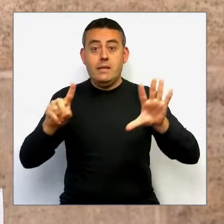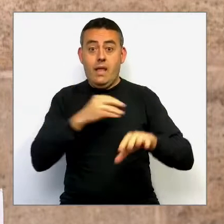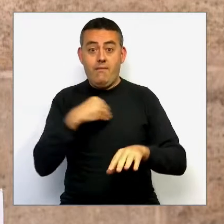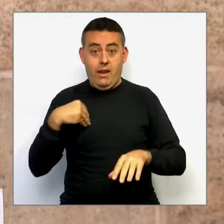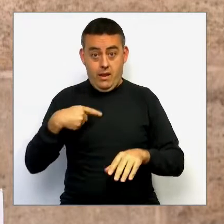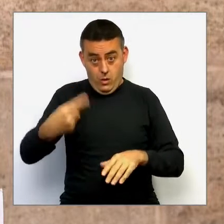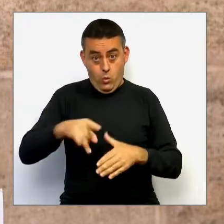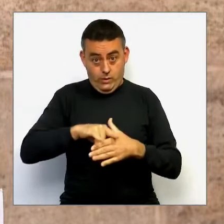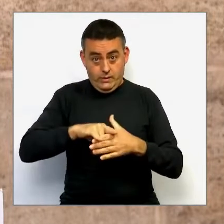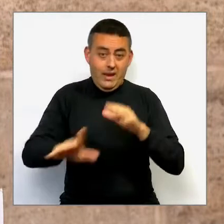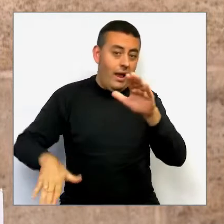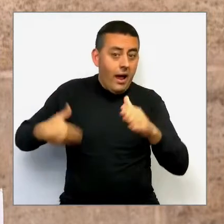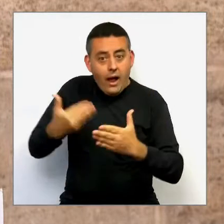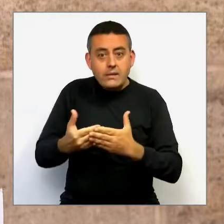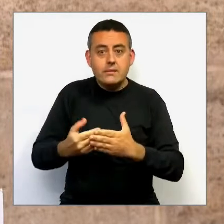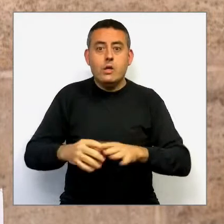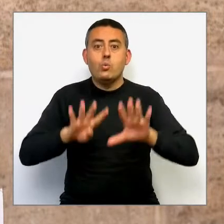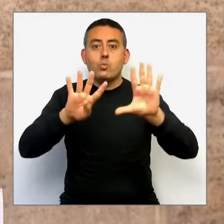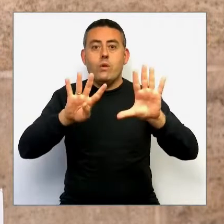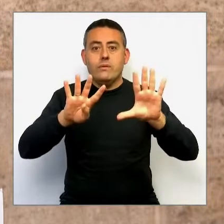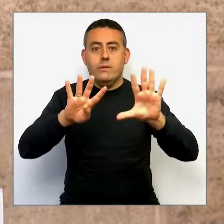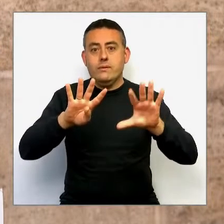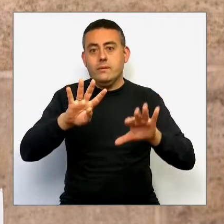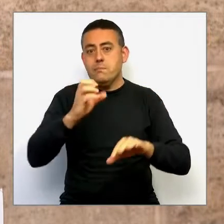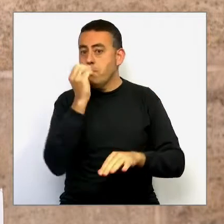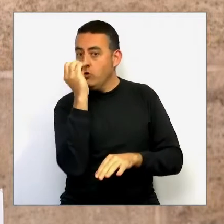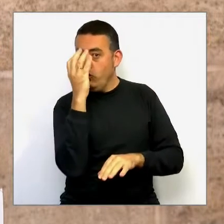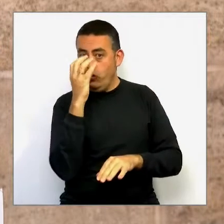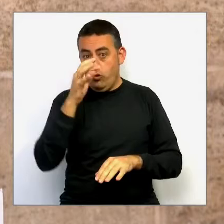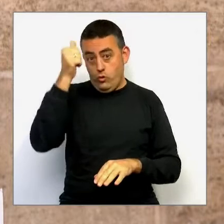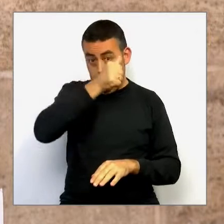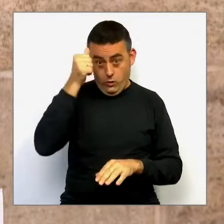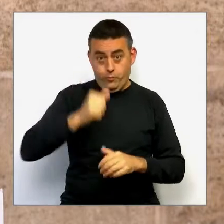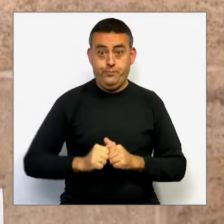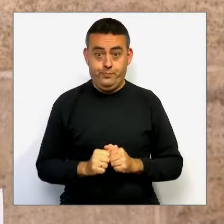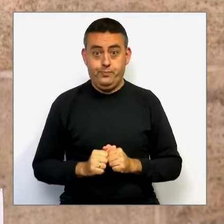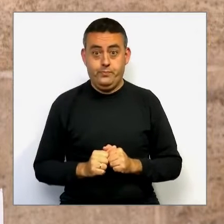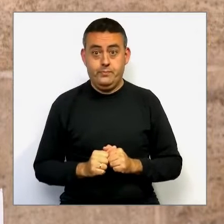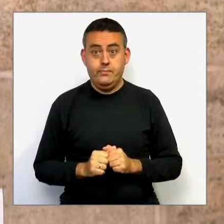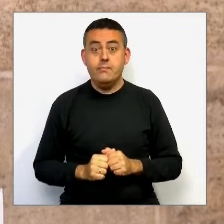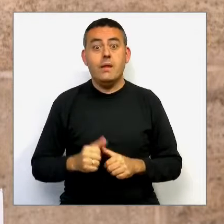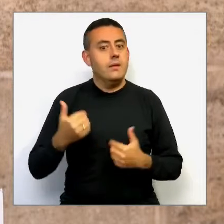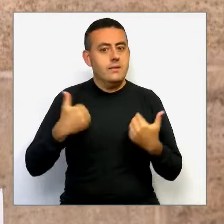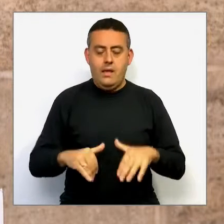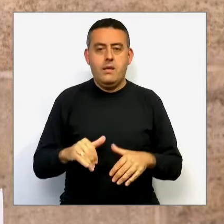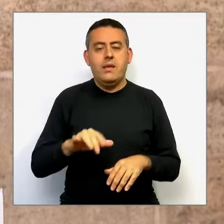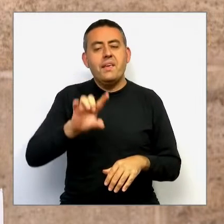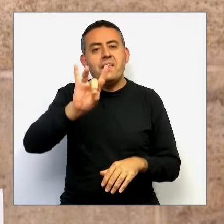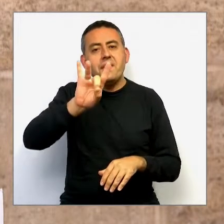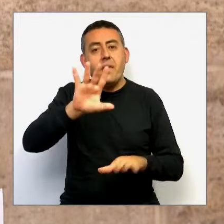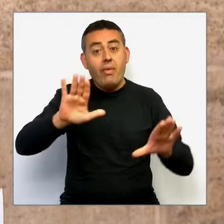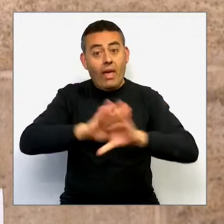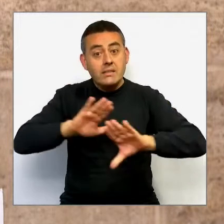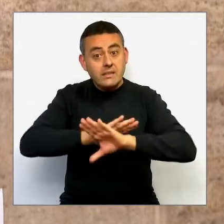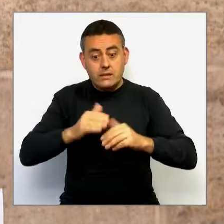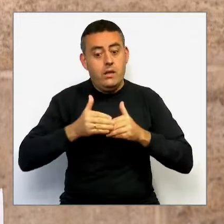vigents fins al diumenge 9 de maig. Per tant, aquesta serà la darrera quinzena abans